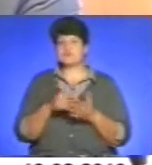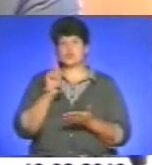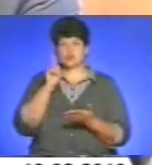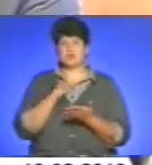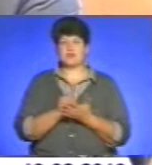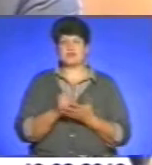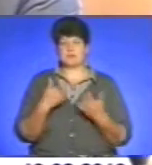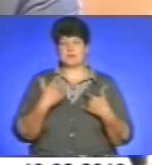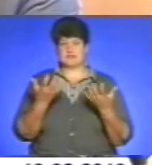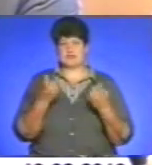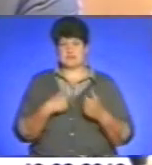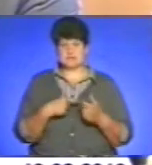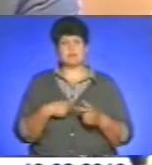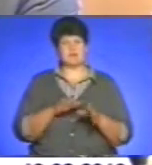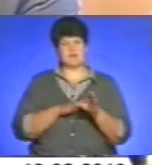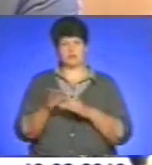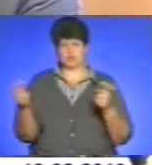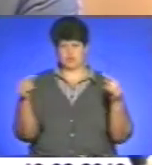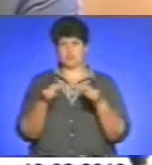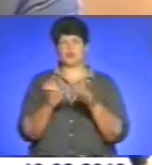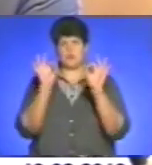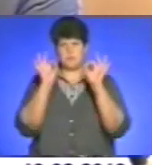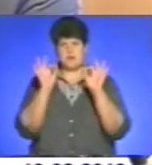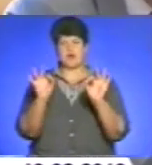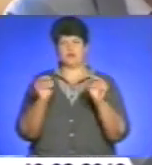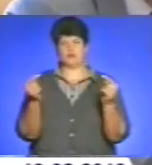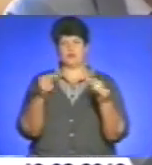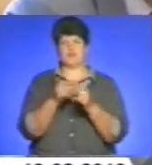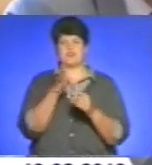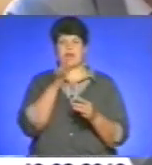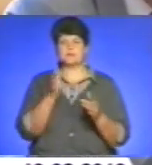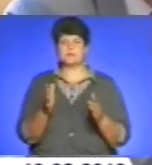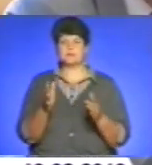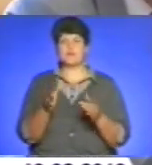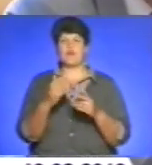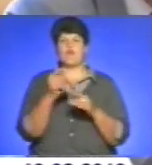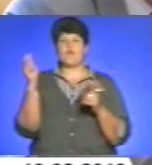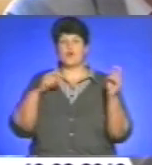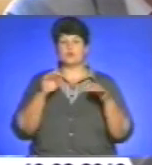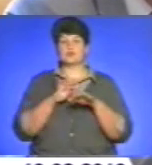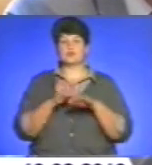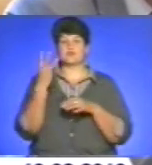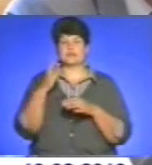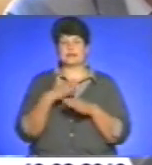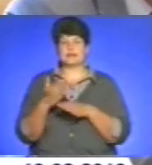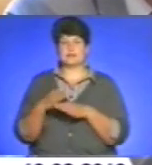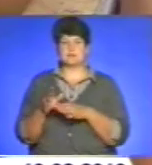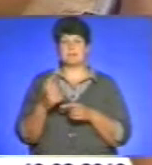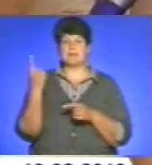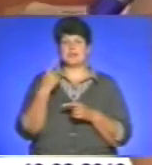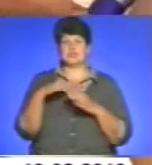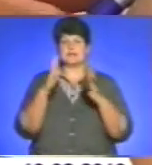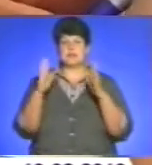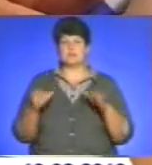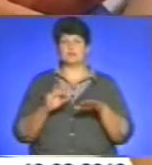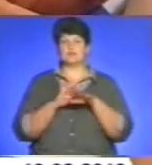адміністрація, ми їх зможемо виконати чітко, правильно і в вказані терміни. Форум проведуть у три етапи. Перший – табір молодої діаспори триватиме